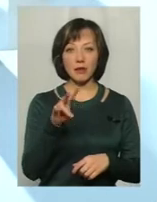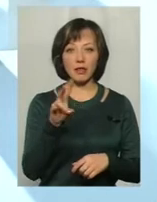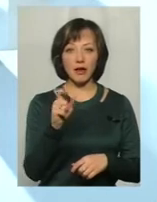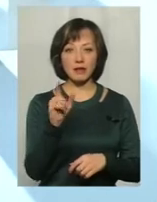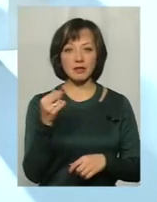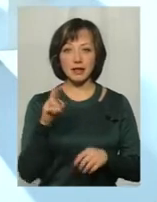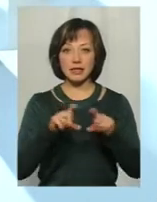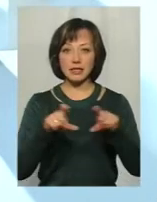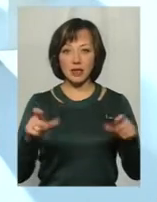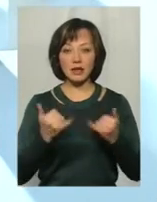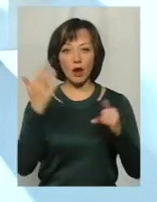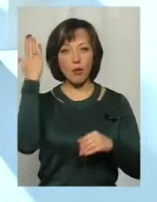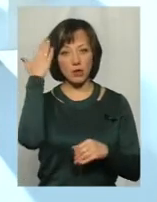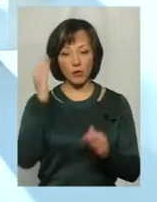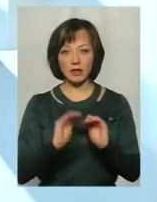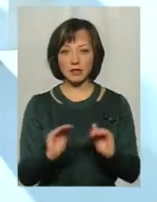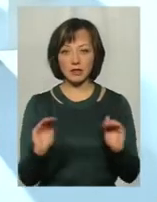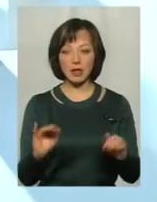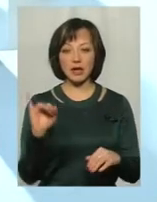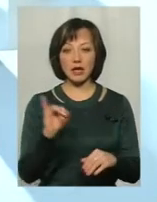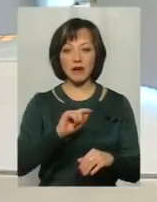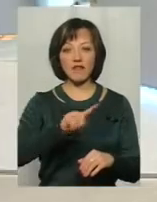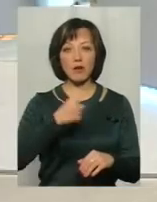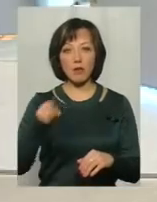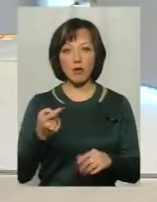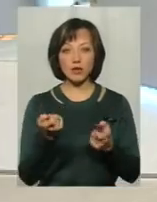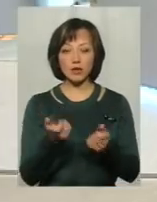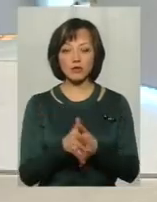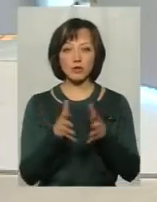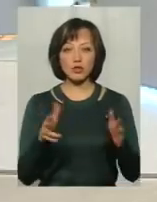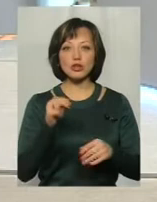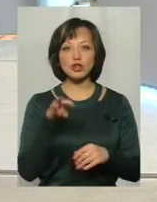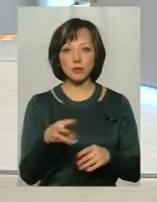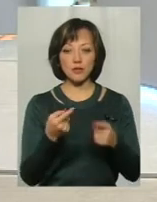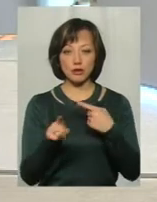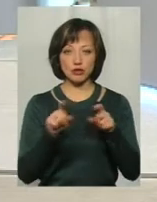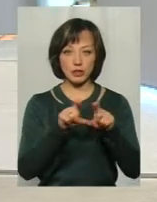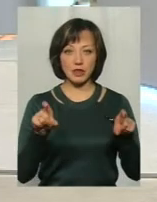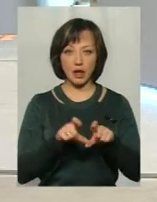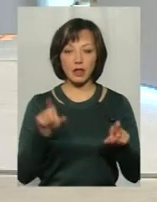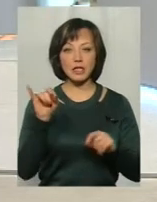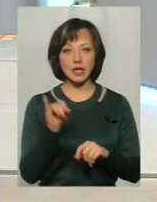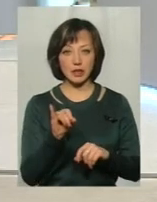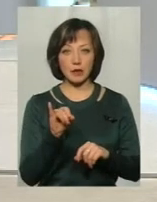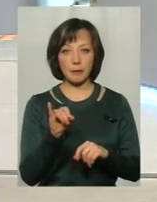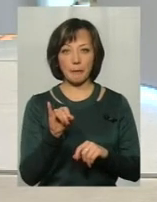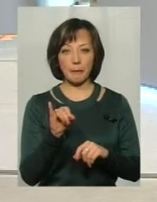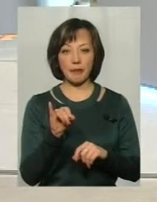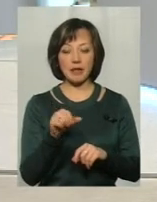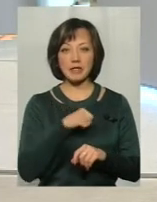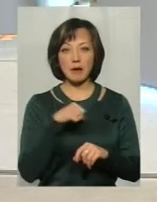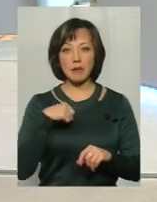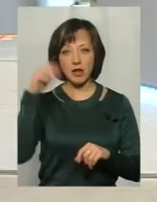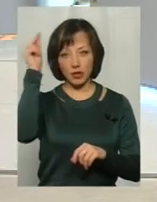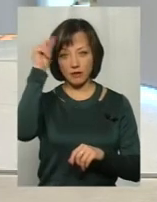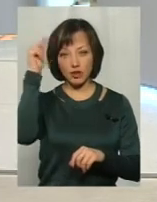як ми говоримо, для обдарованих дітей. І вимоги трішки більші, ніж в інших закладах. І саме навчання,